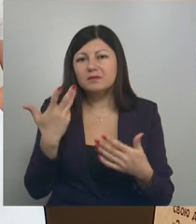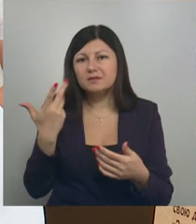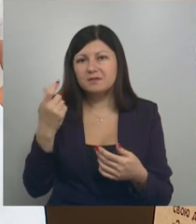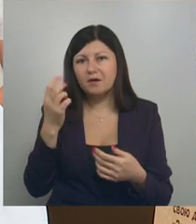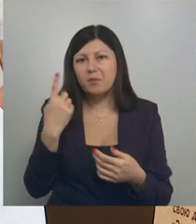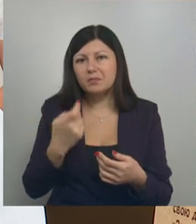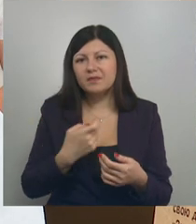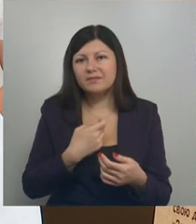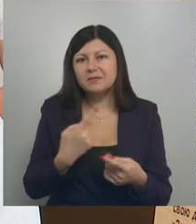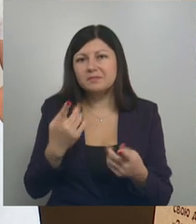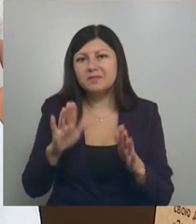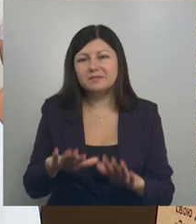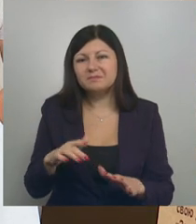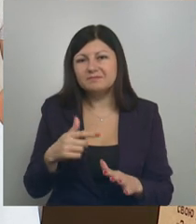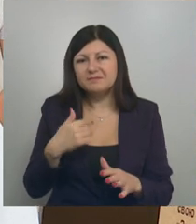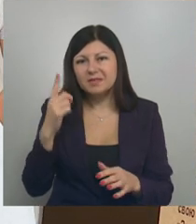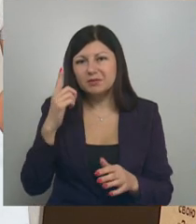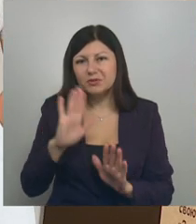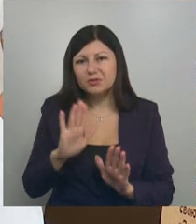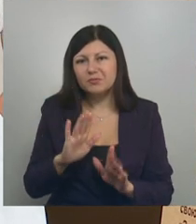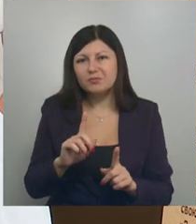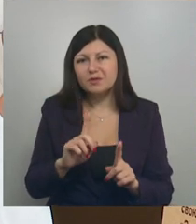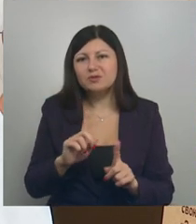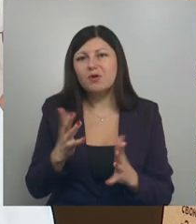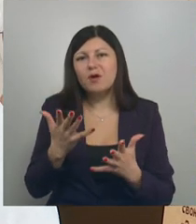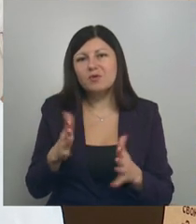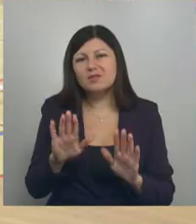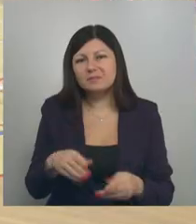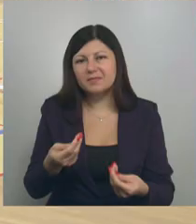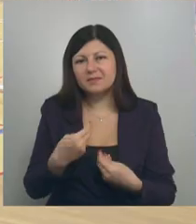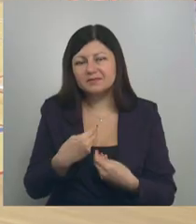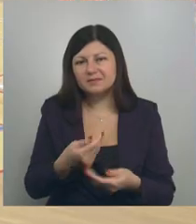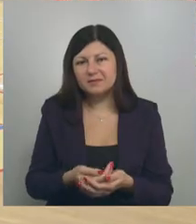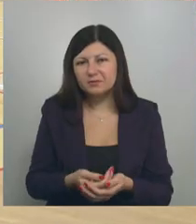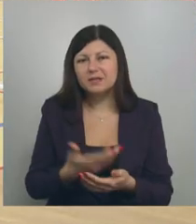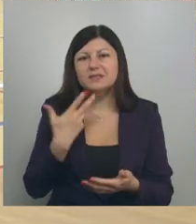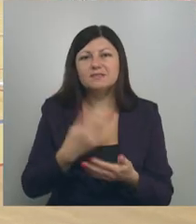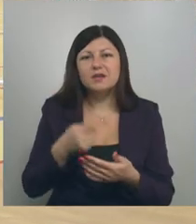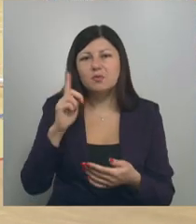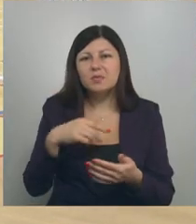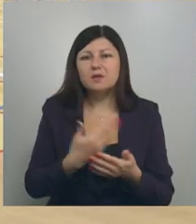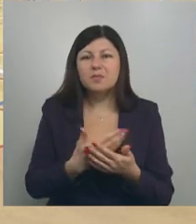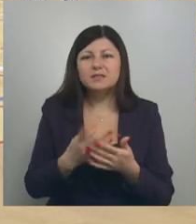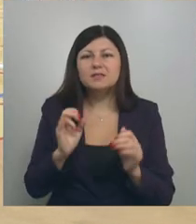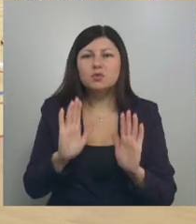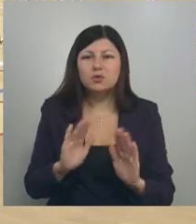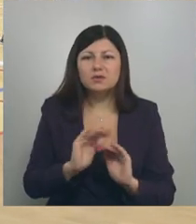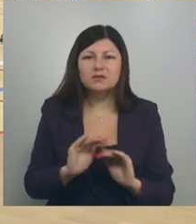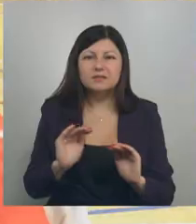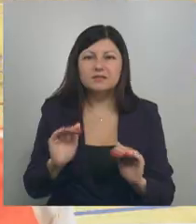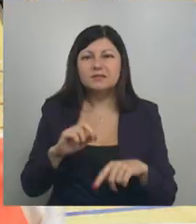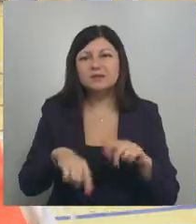удивилась, потому что не рассчитывала вообще на какое-то место. Свои умения показали не только дети.